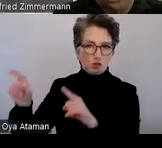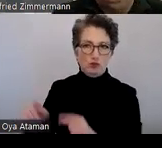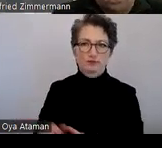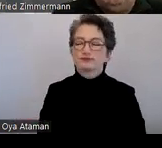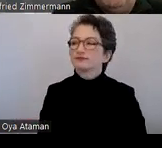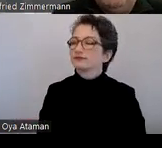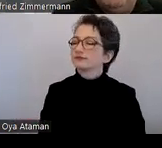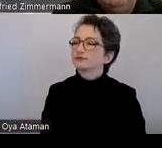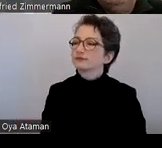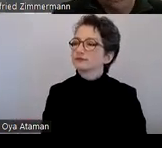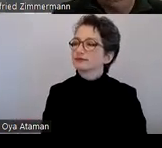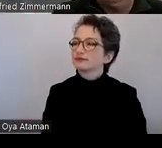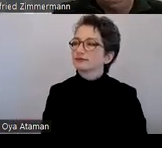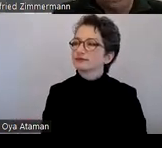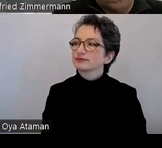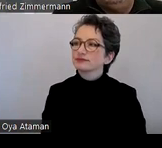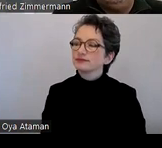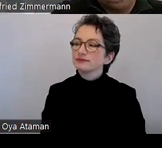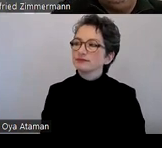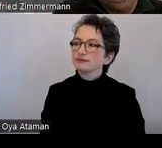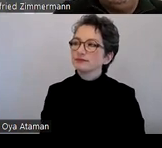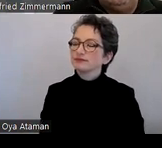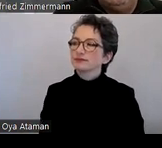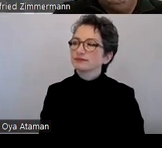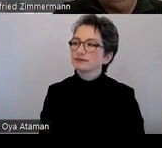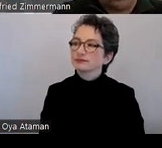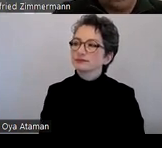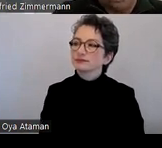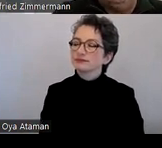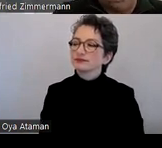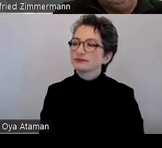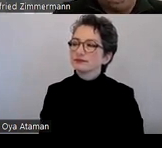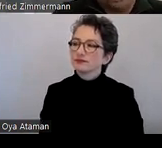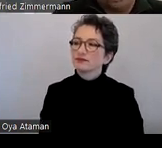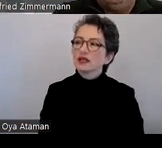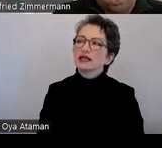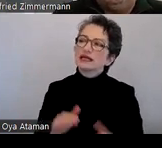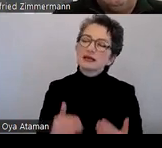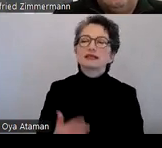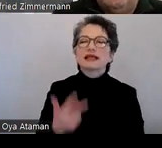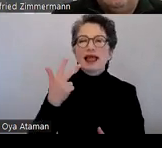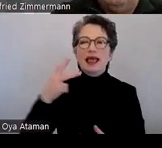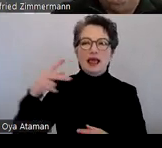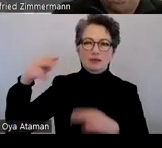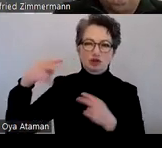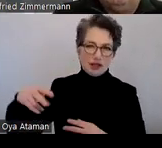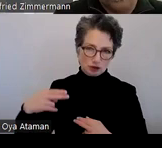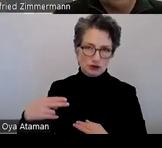-Tool-BAC. Und das, würde ich sagen, gliedert sich in drei Bereiche. Auf der